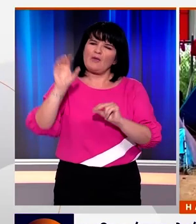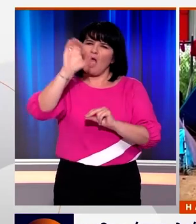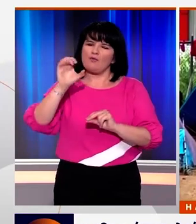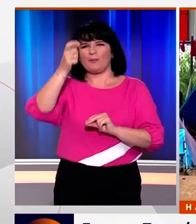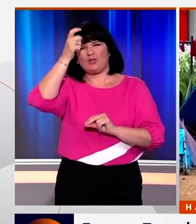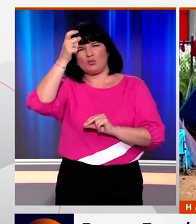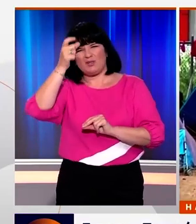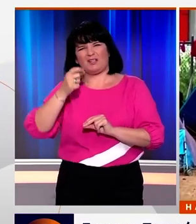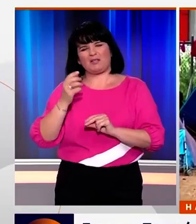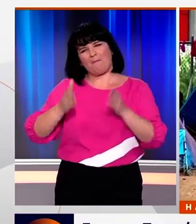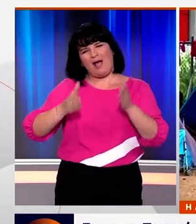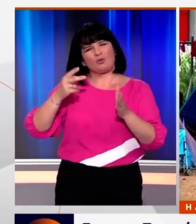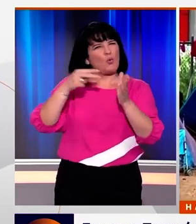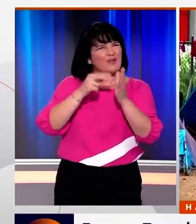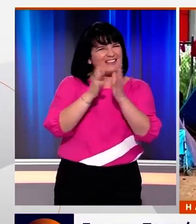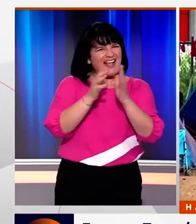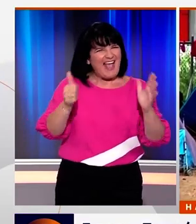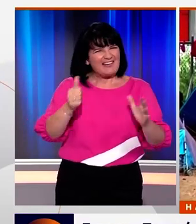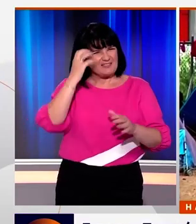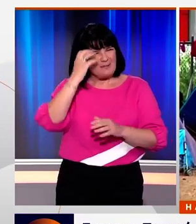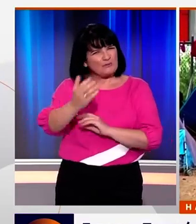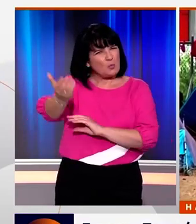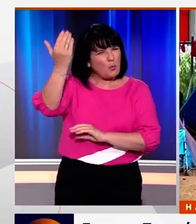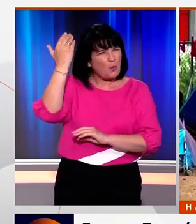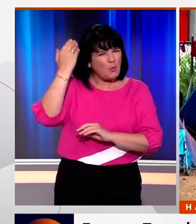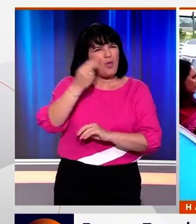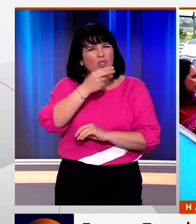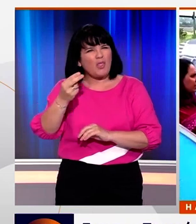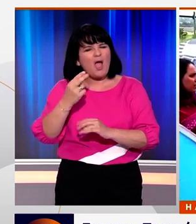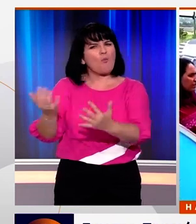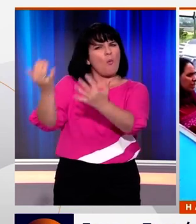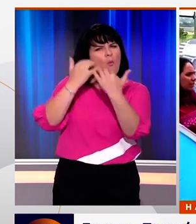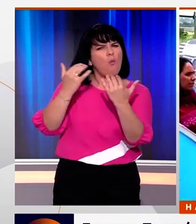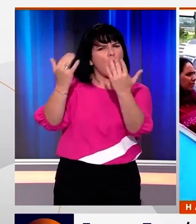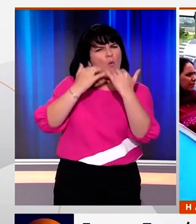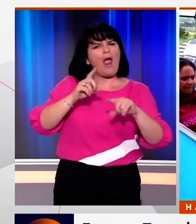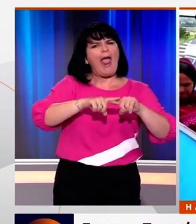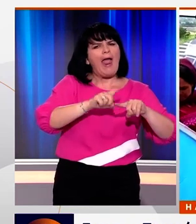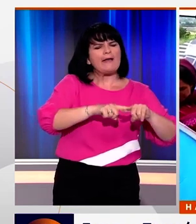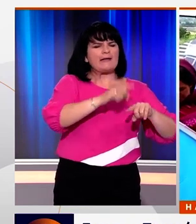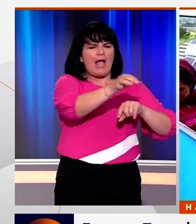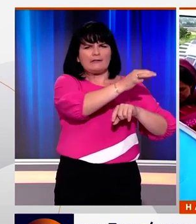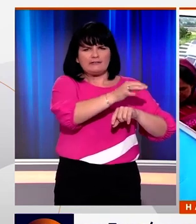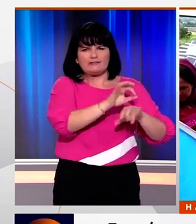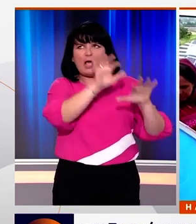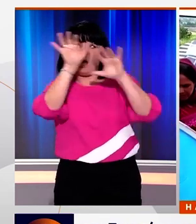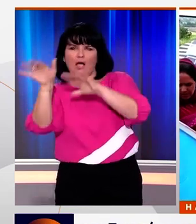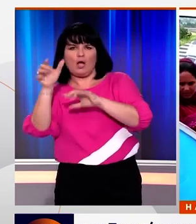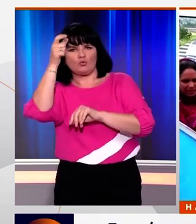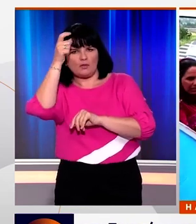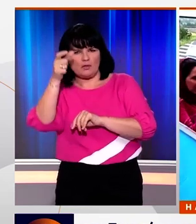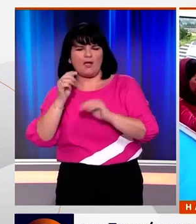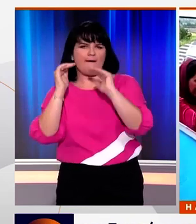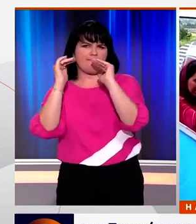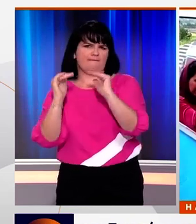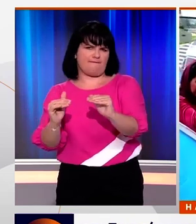Ένωσης Τουρκίας του Μαρτίου 2016 που αφορά στις επιστροφές μεταναστών από τα ελληνικά νησιά προς την Τουρκία παραμένει